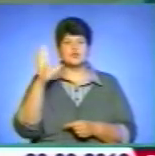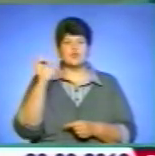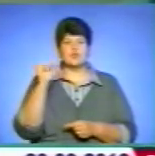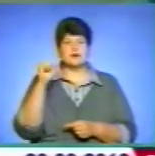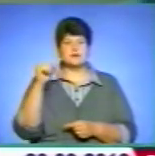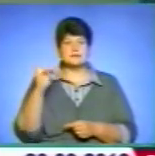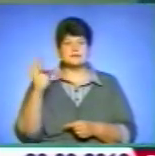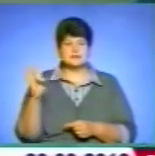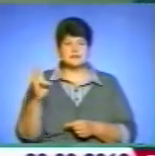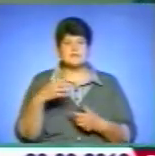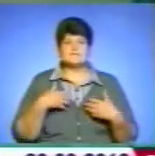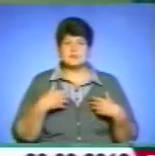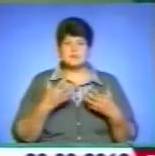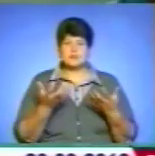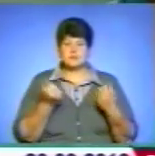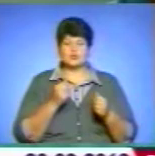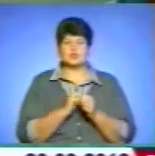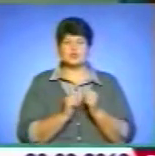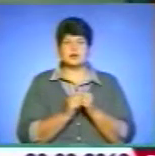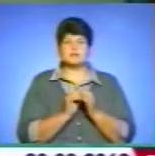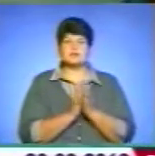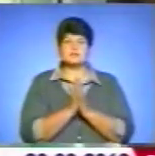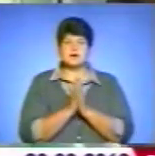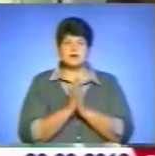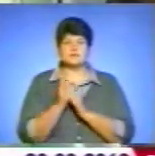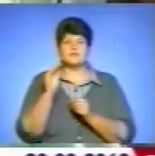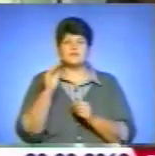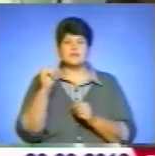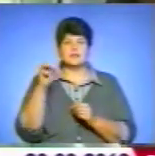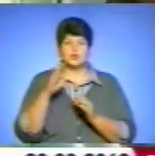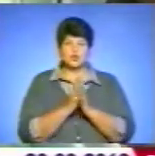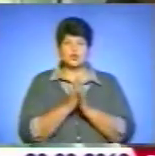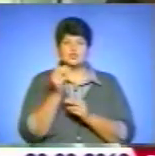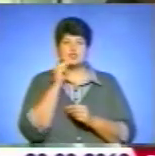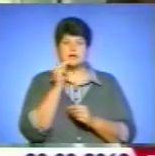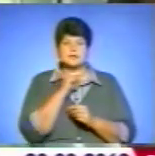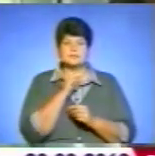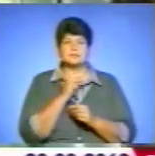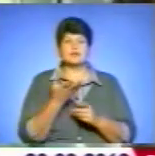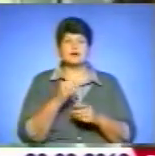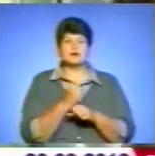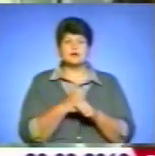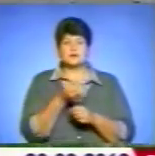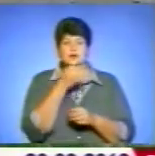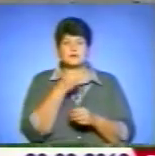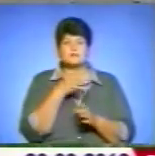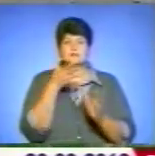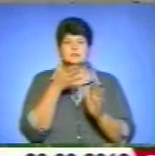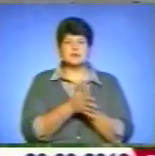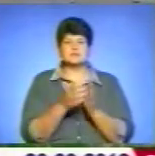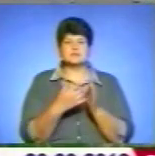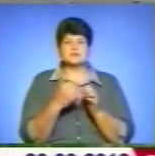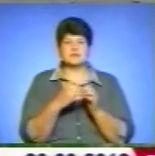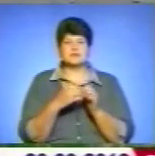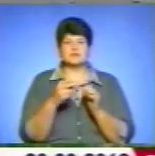вітаміни беруть, дуже часто питають, трави, фіточаї. На фармацевтичні товари жителі міста витрачають в середньому від 20